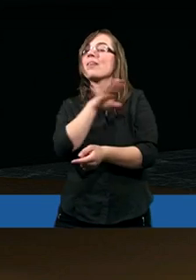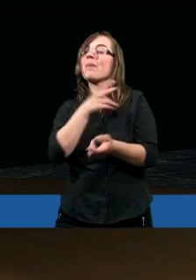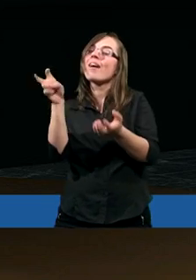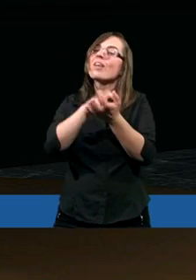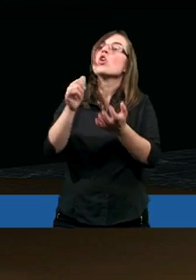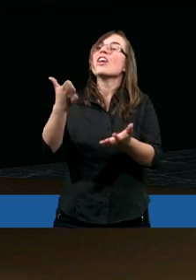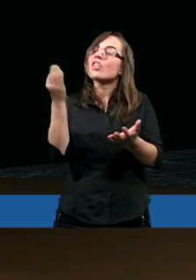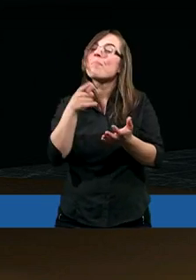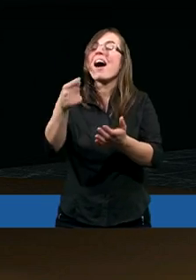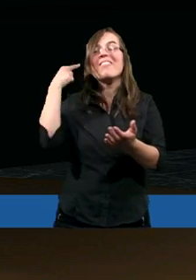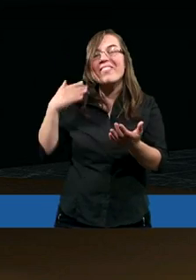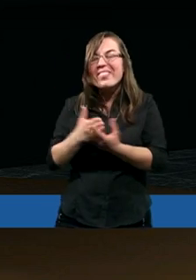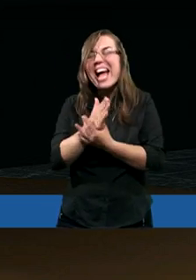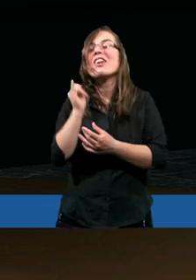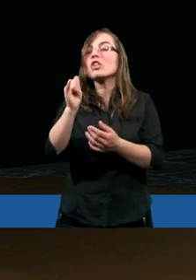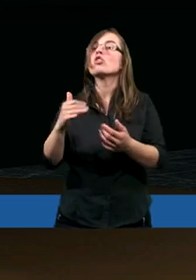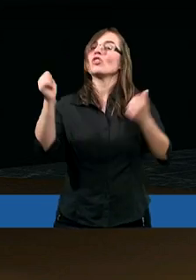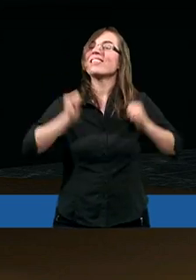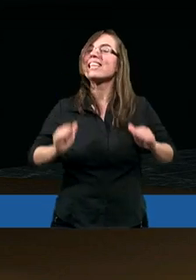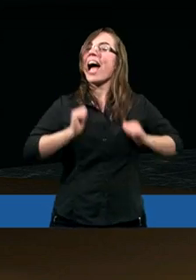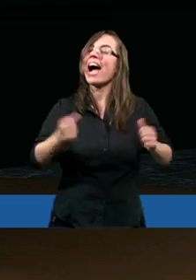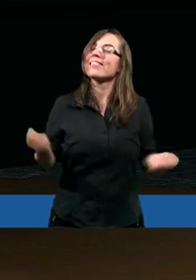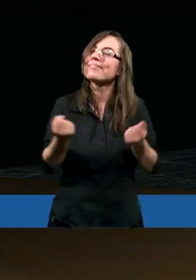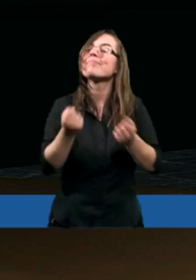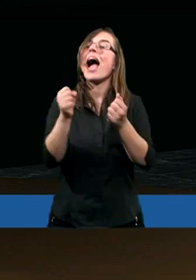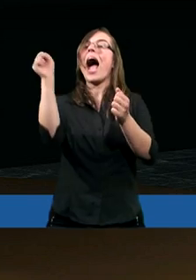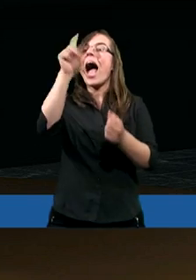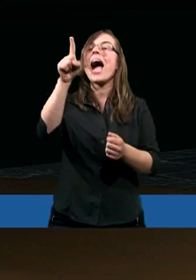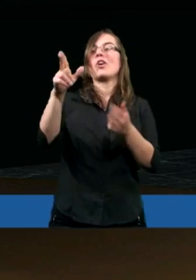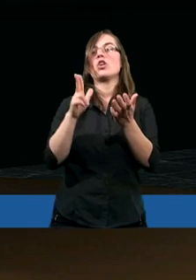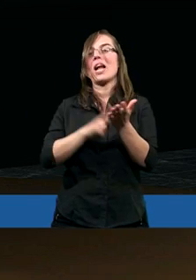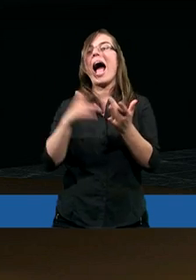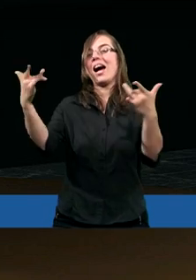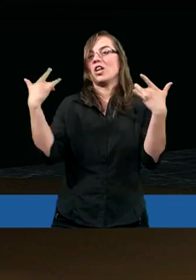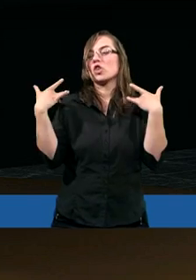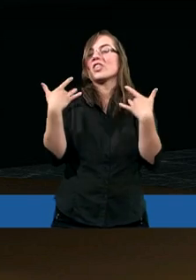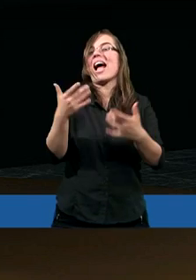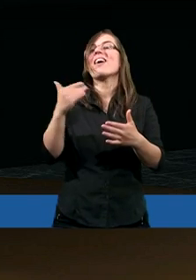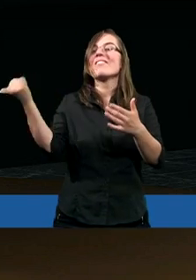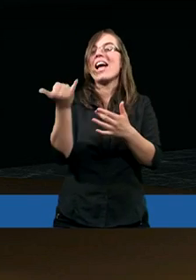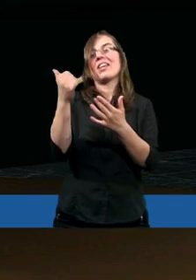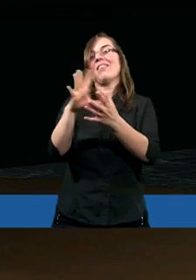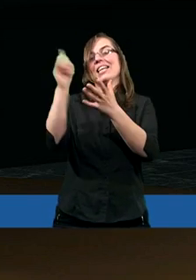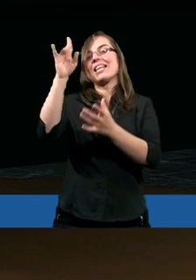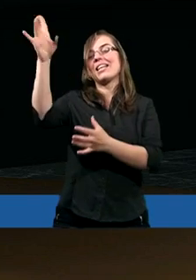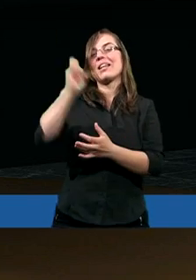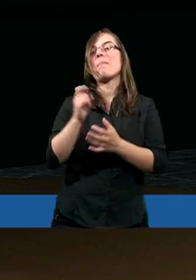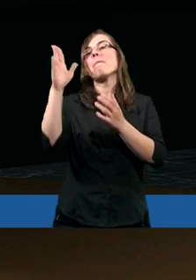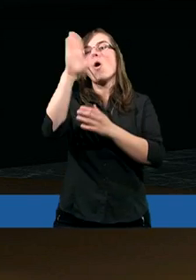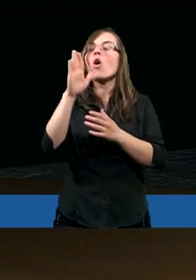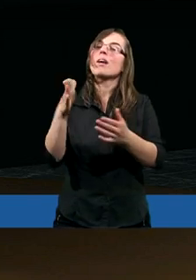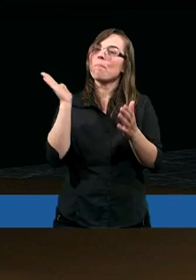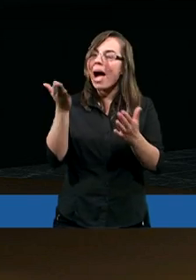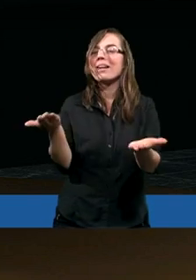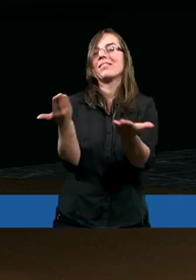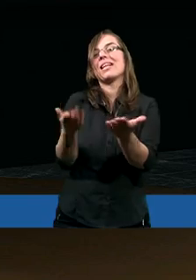oczekiwali na powtórne przyjście Jezusa Chrystusa i na to właśnie wielkie wydarzenie, kiedy w końcu śmierć